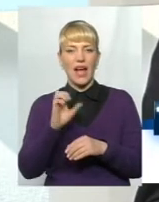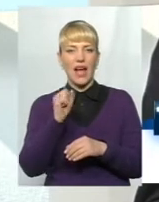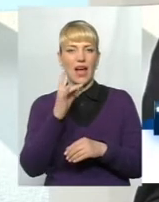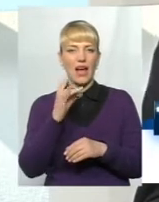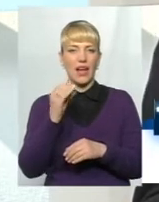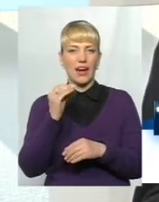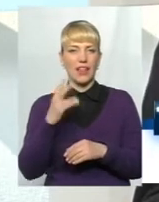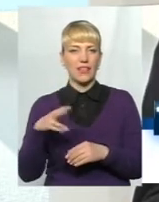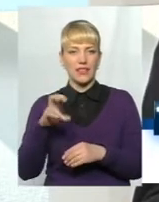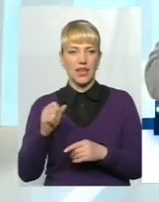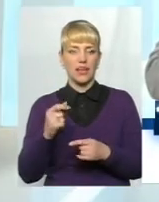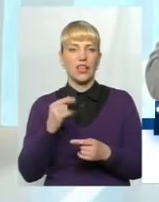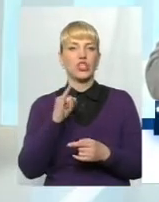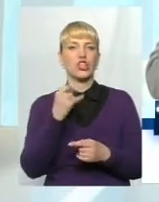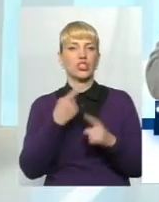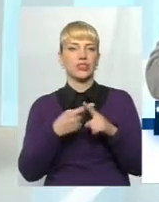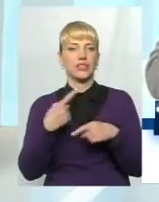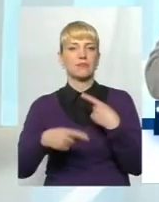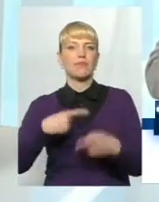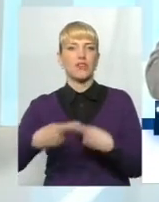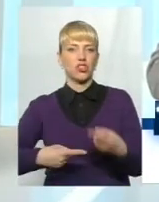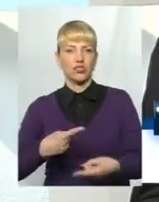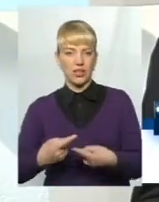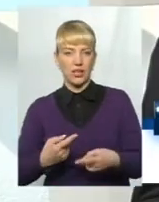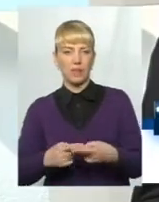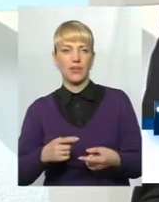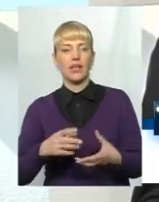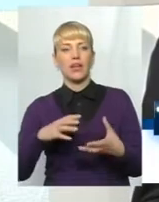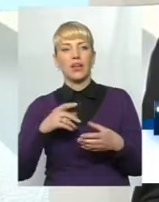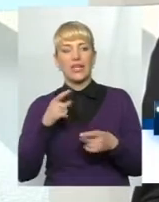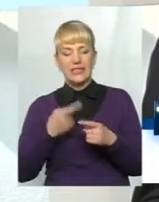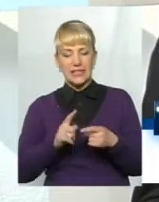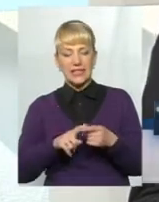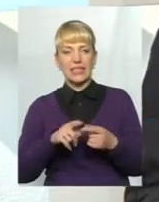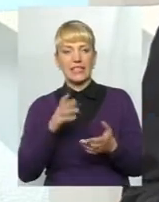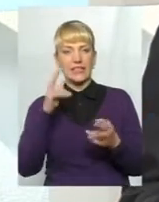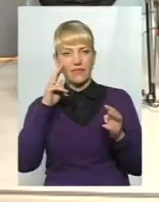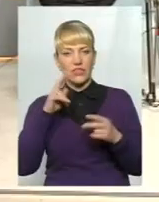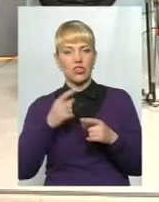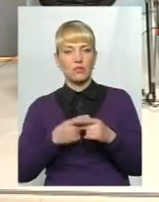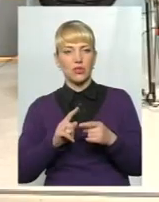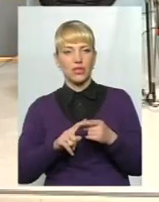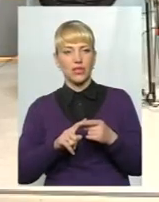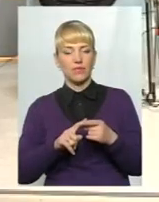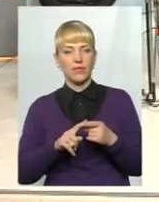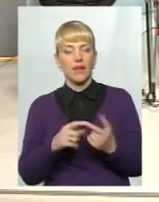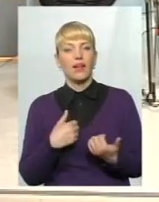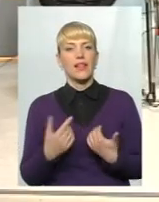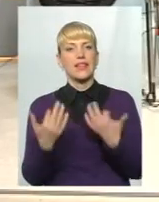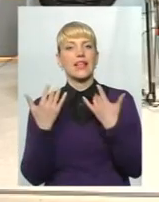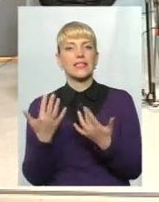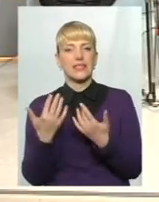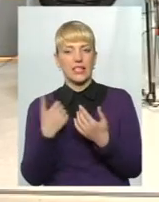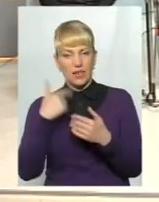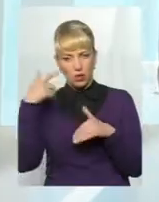за рахунок спадщини. Тобто результати проміжні, але вони свідчать про те, що… Наскільки я розумію, поки що ви, мабуть, не можете